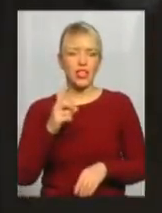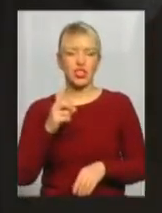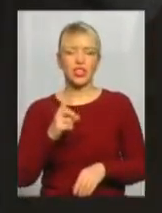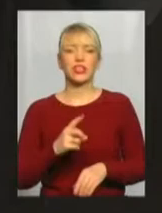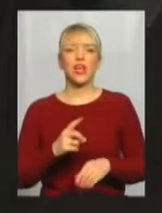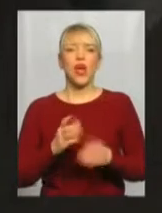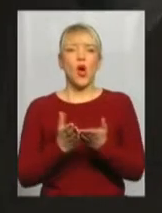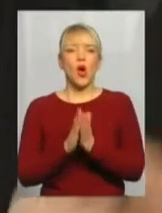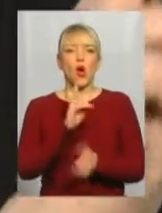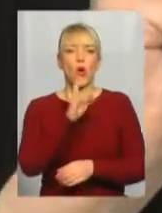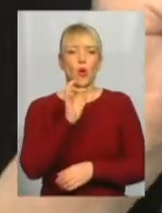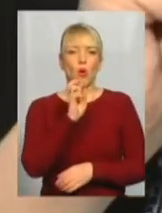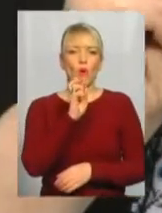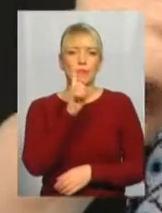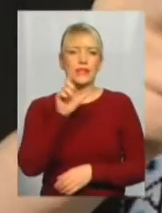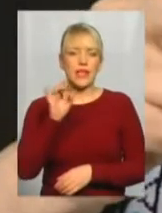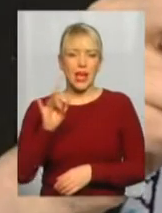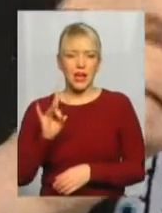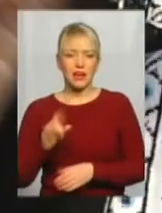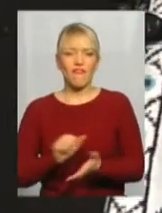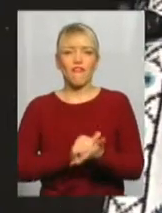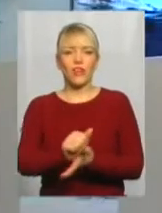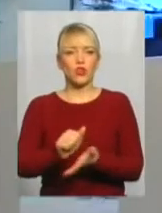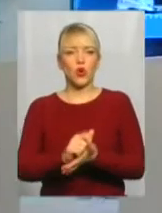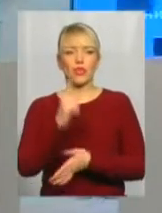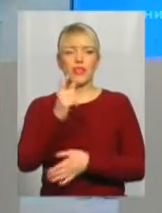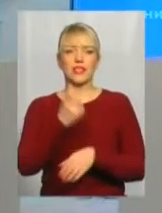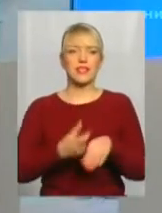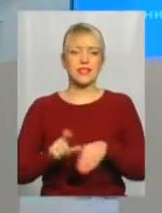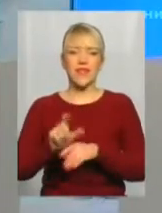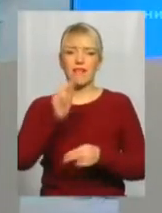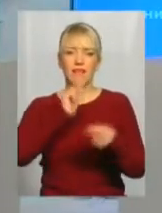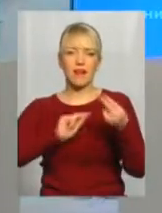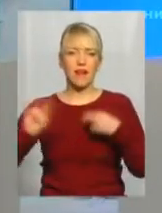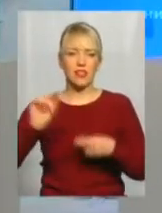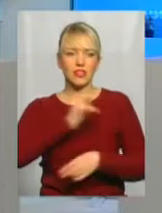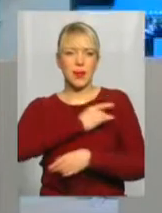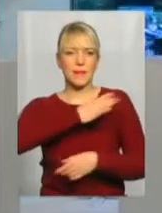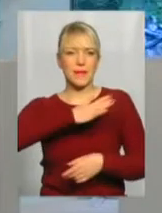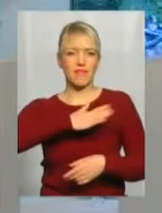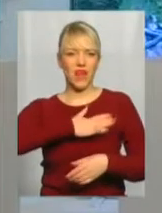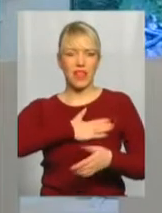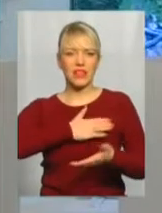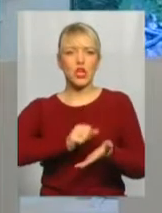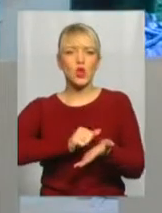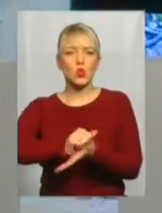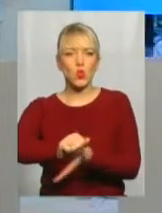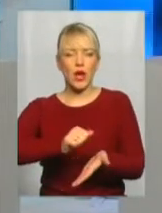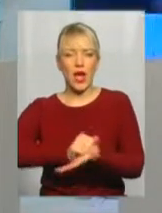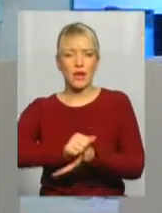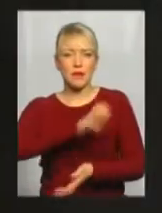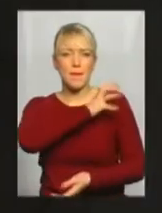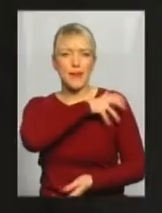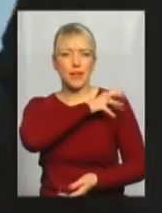видрукуваний в одній із найкращих приватних друкарень Петербурга. Отаким він був, куди